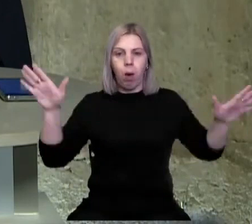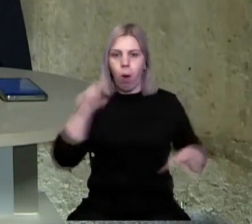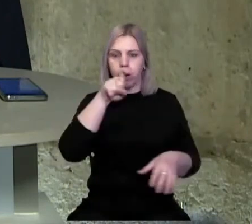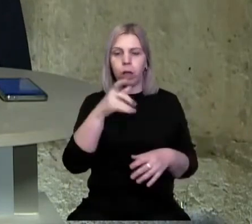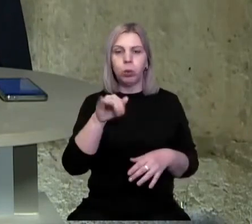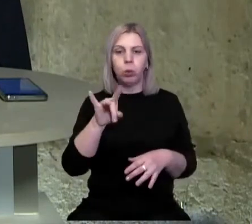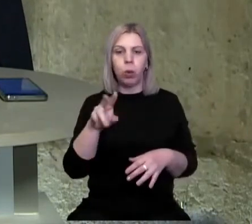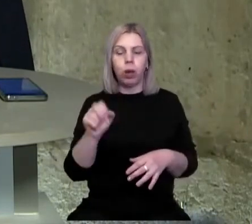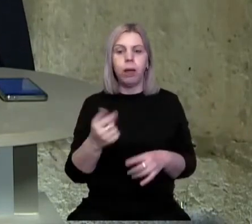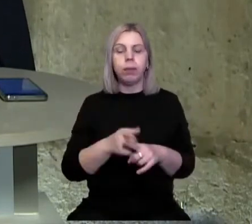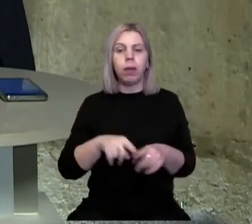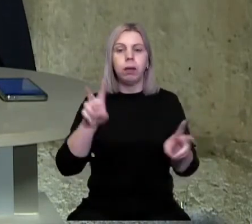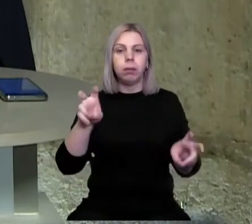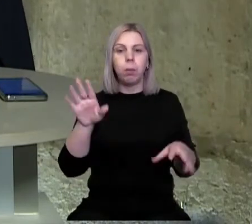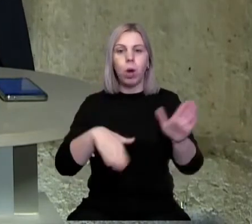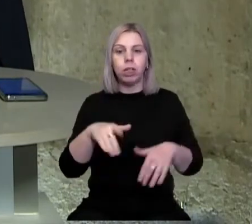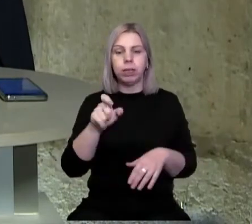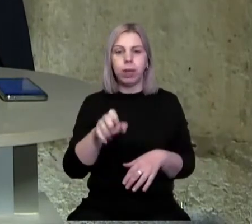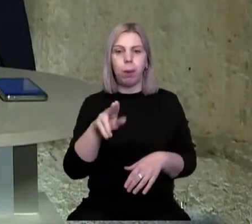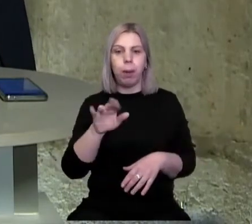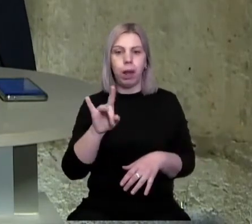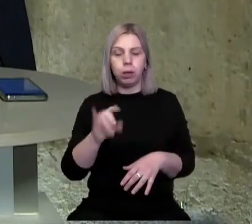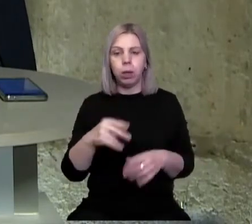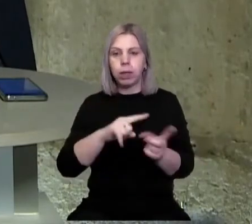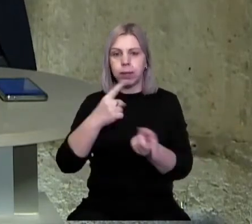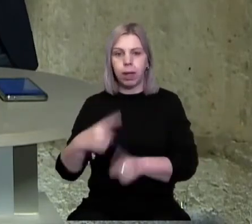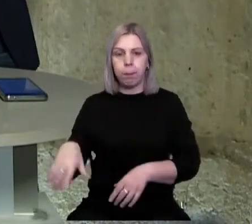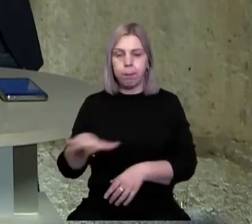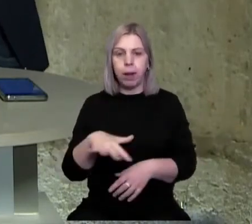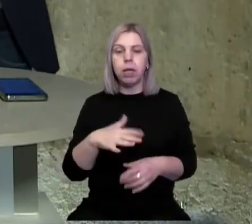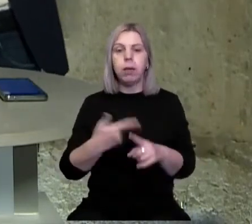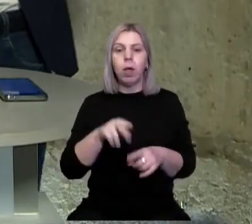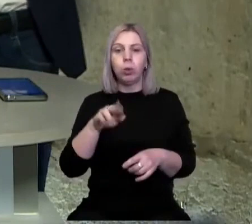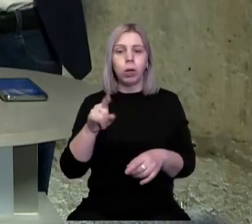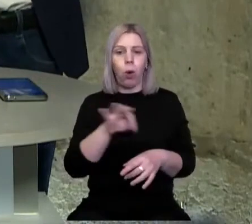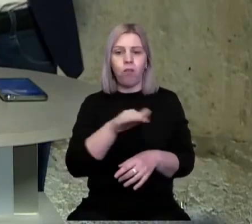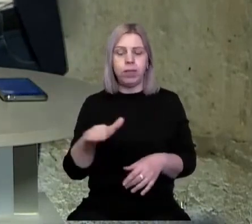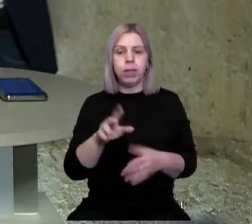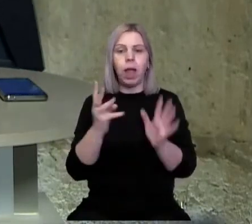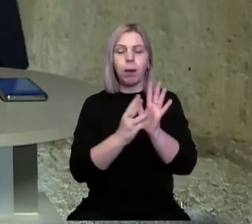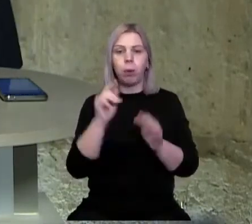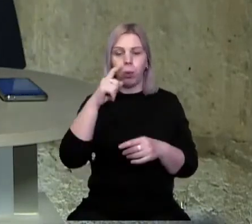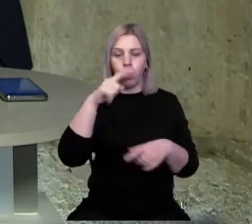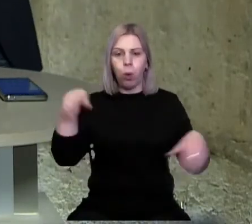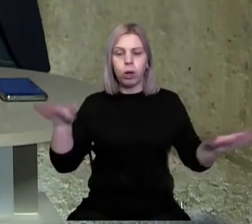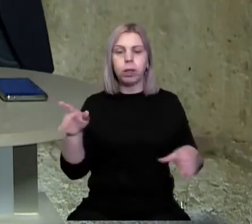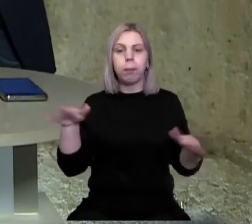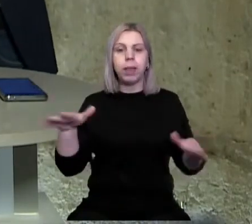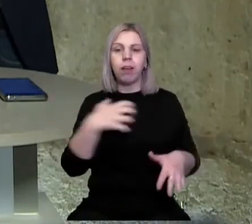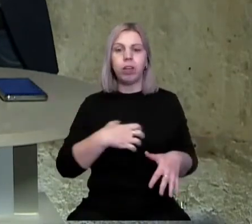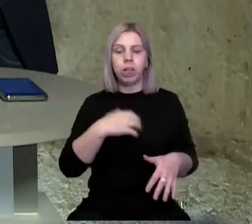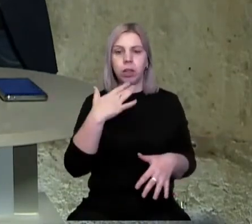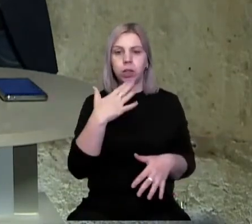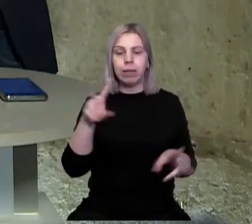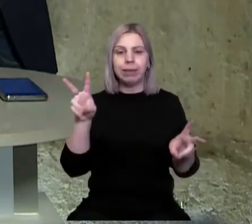Турола на постаменті Мукачевського замку Паланок на Закарпатті. Хоч Турол не є офіційним гербом Угорщини, для країни цей птах – важливий